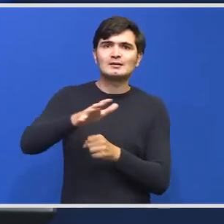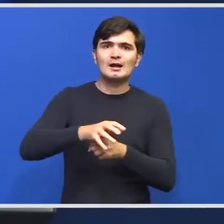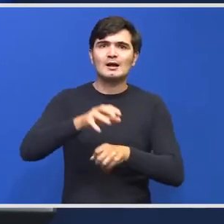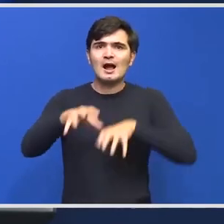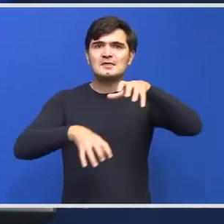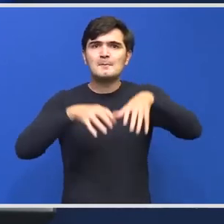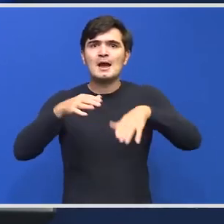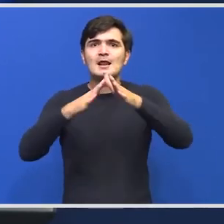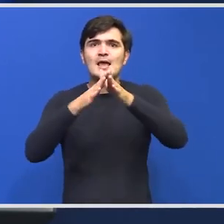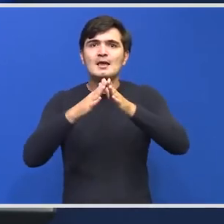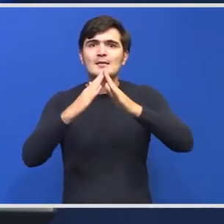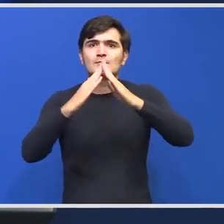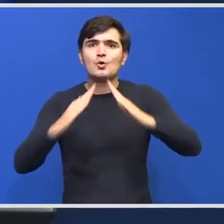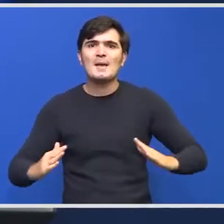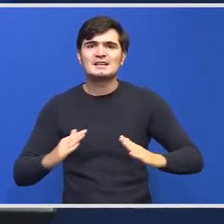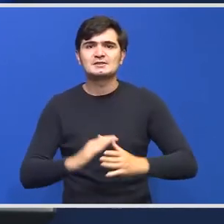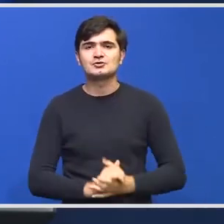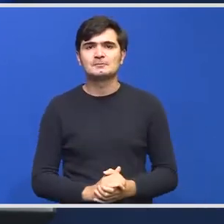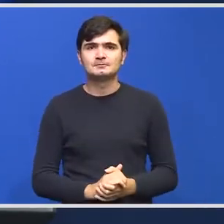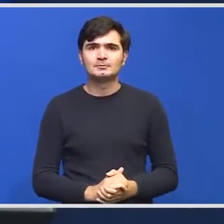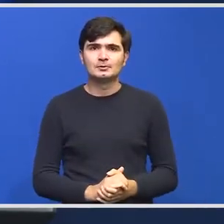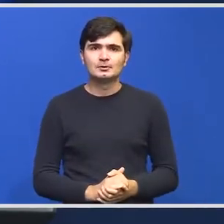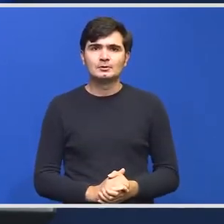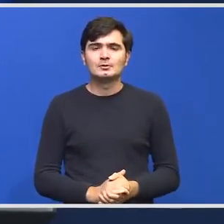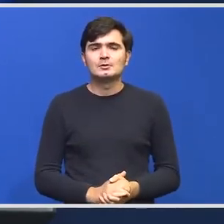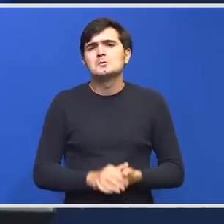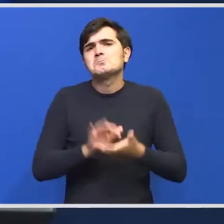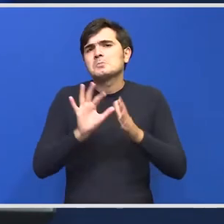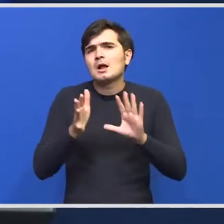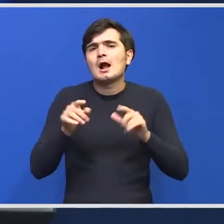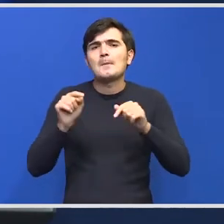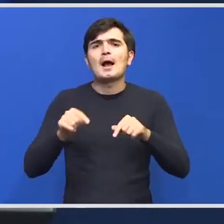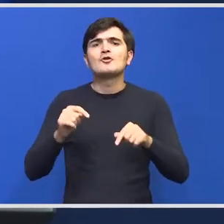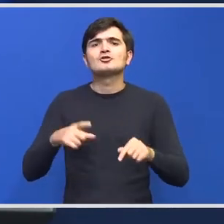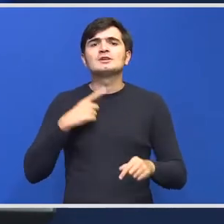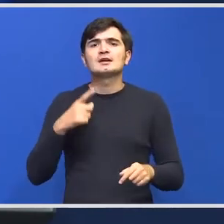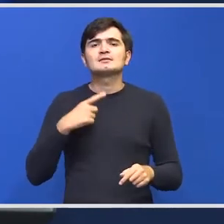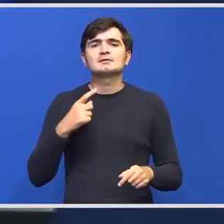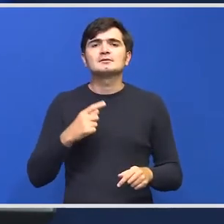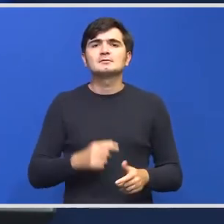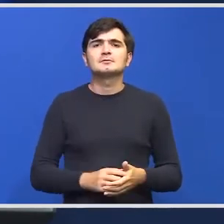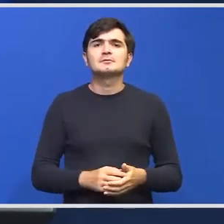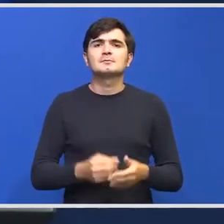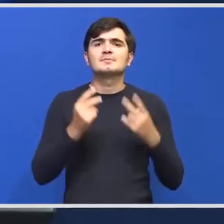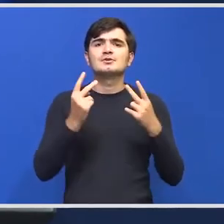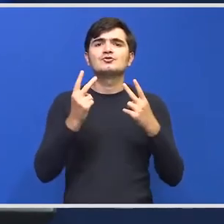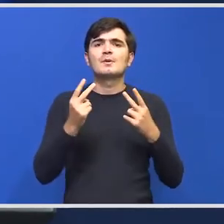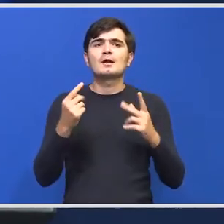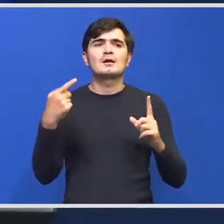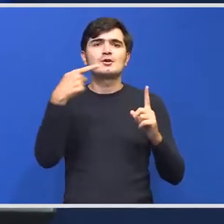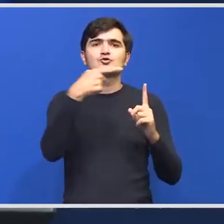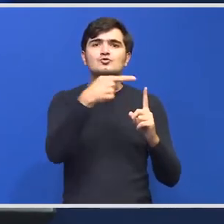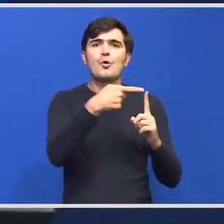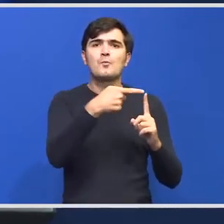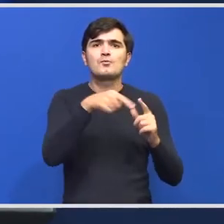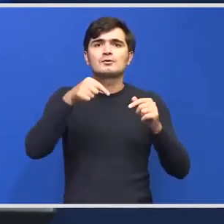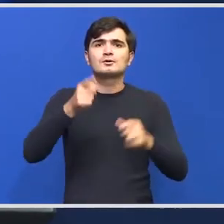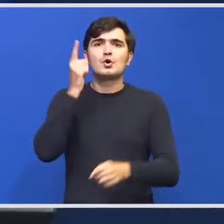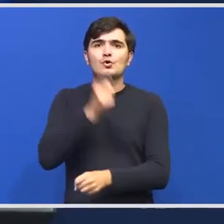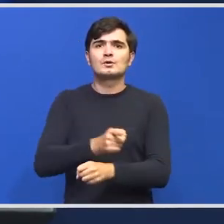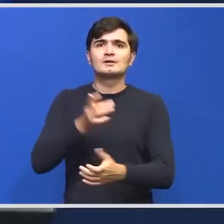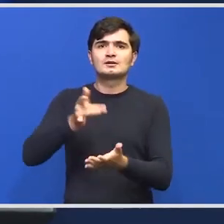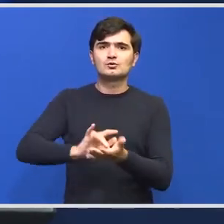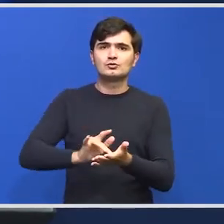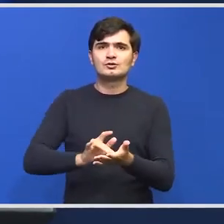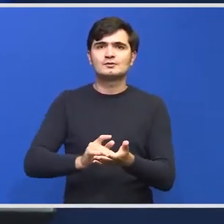domestice în intravilan. În linii mari, cam acestea sunt principalele prevedere ale ordinaței de